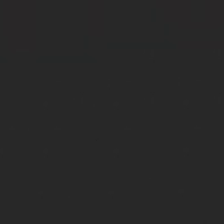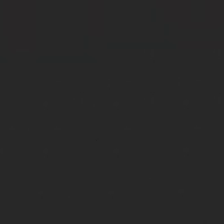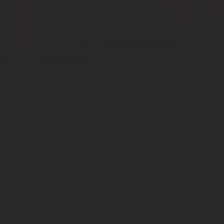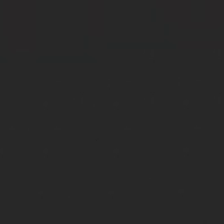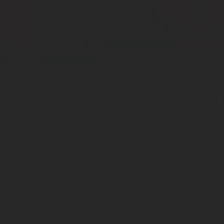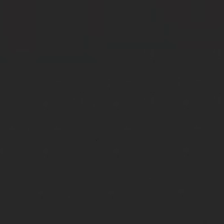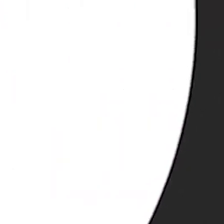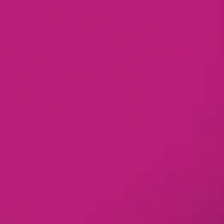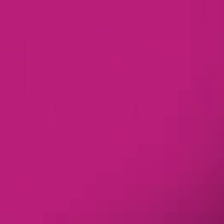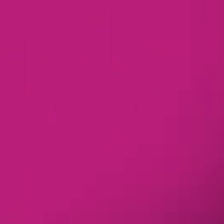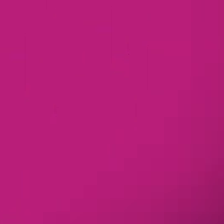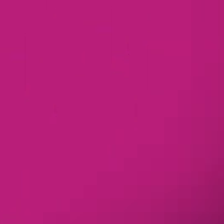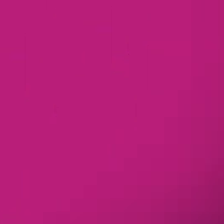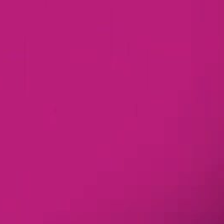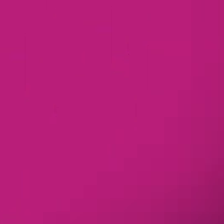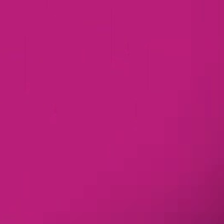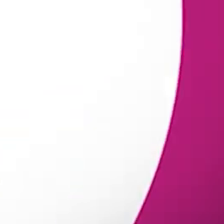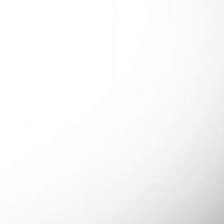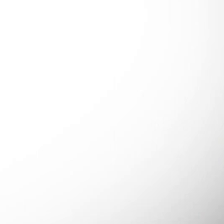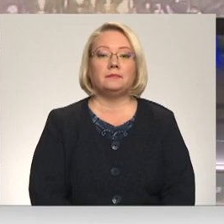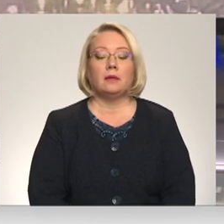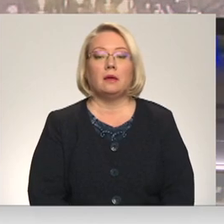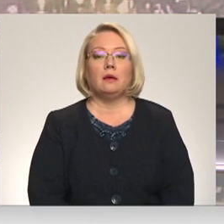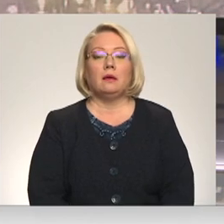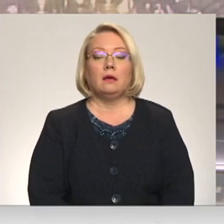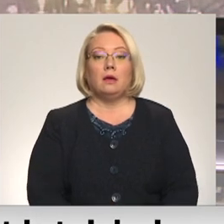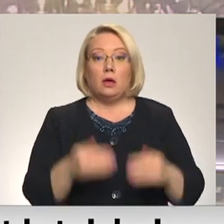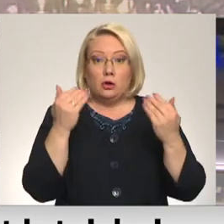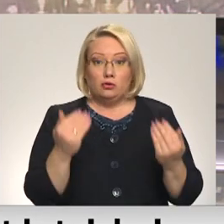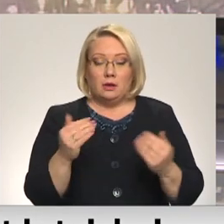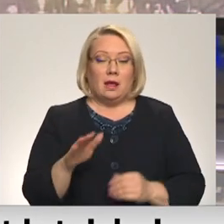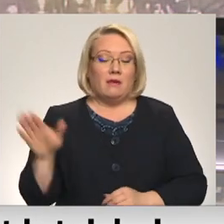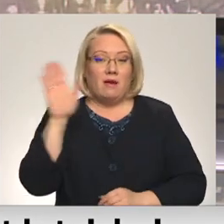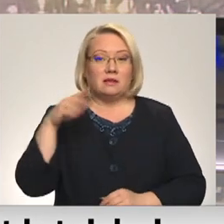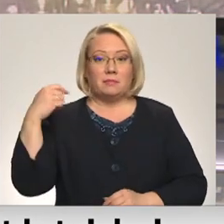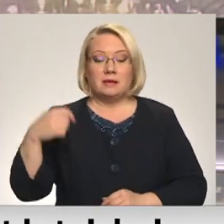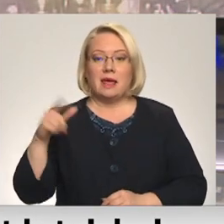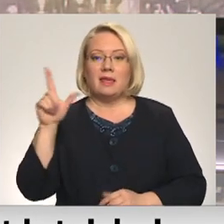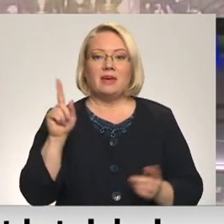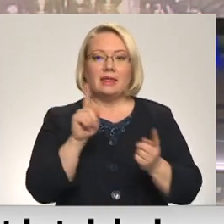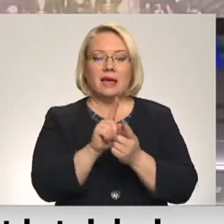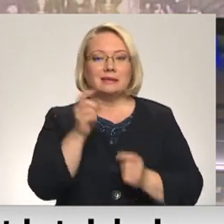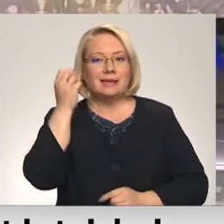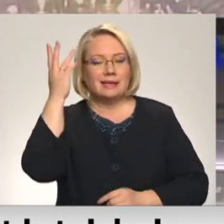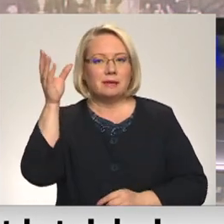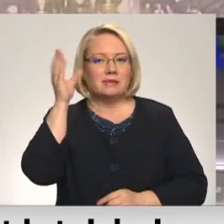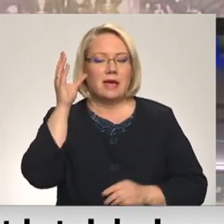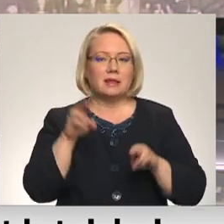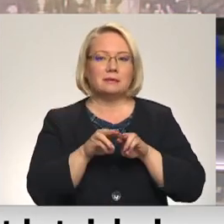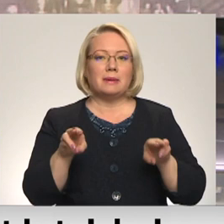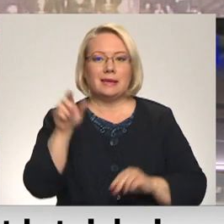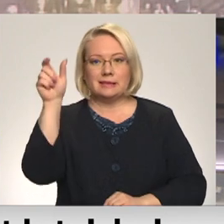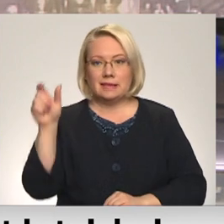Re! Viss ēters ir te! Šodien valsts prezidents Egils Levits tikās ar izglītības un zinātnes